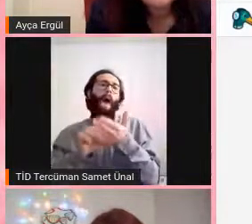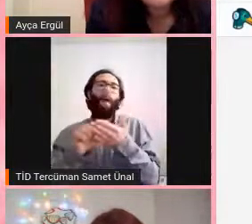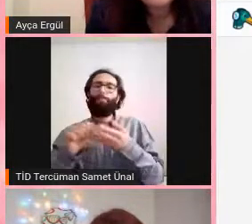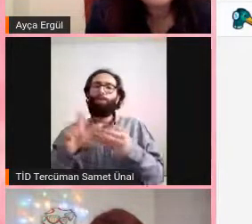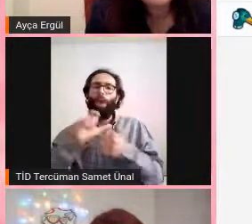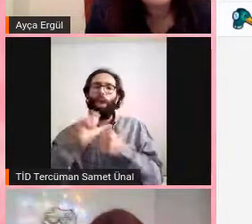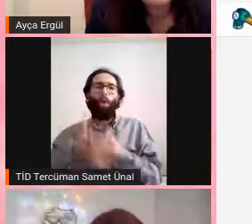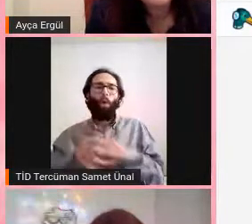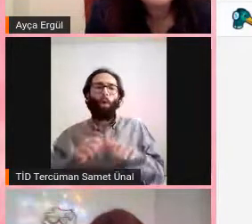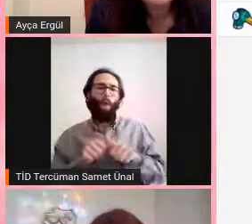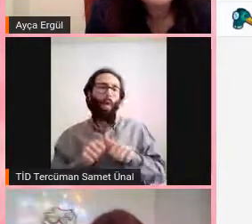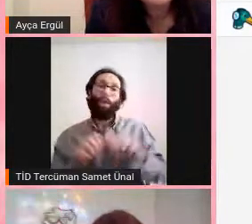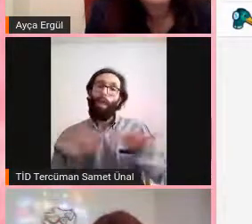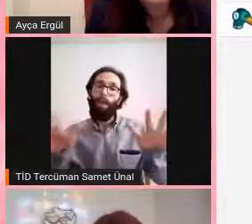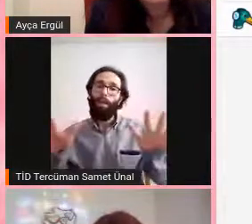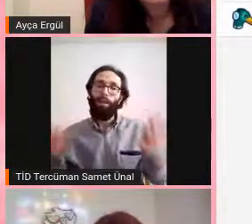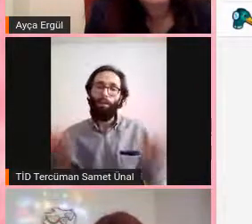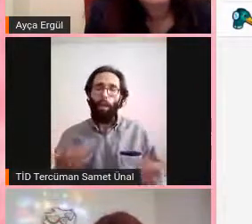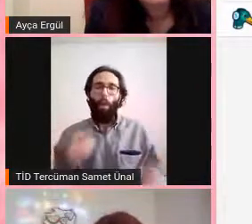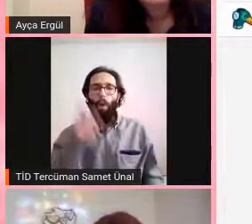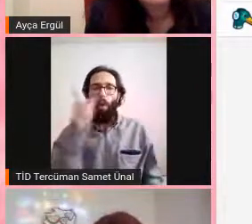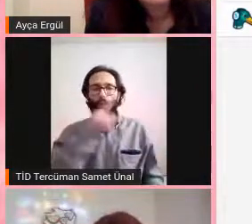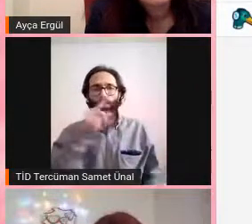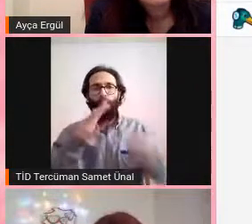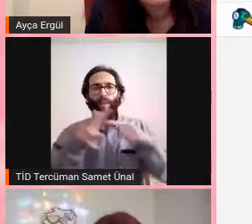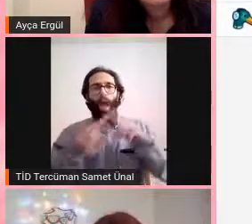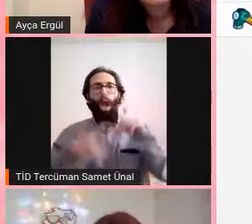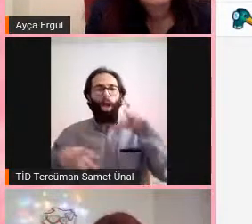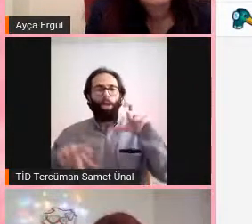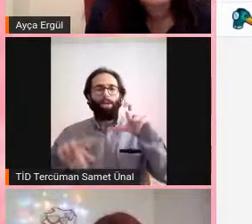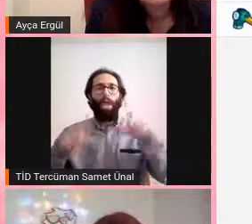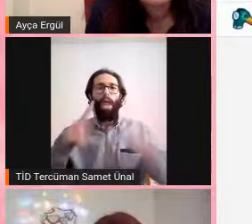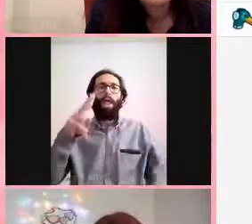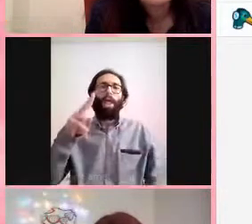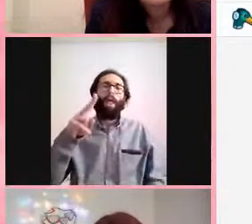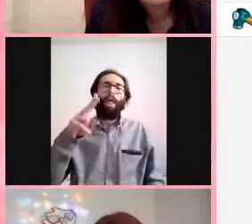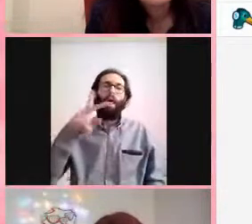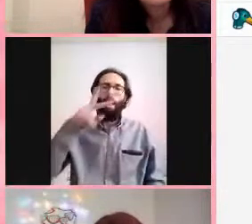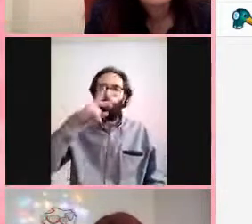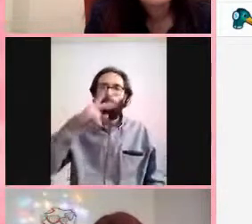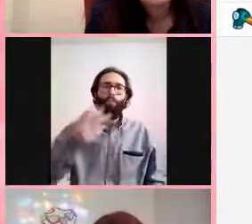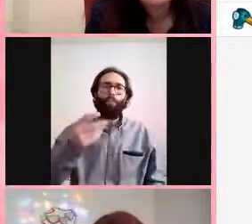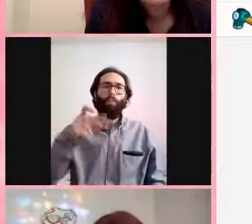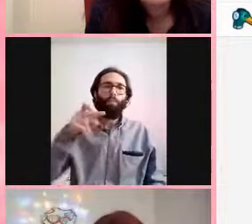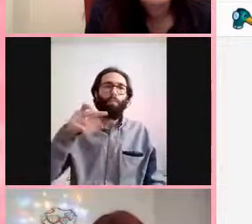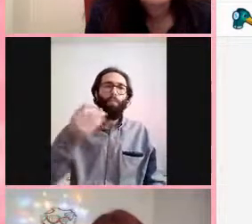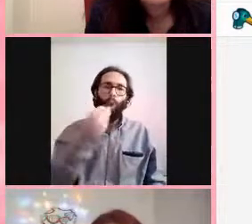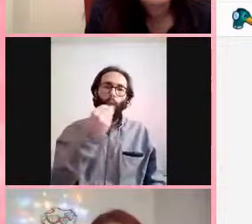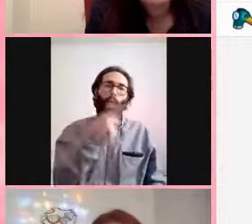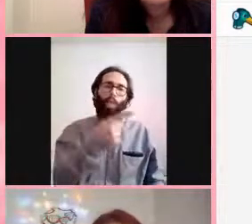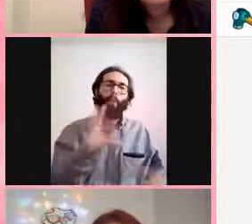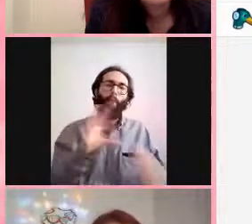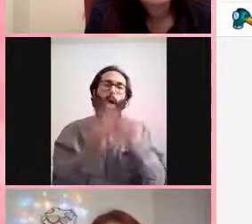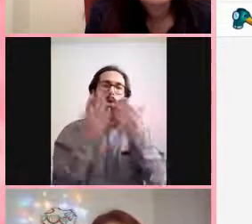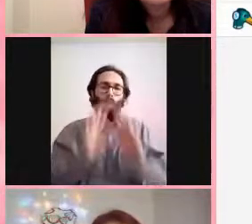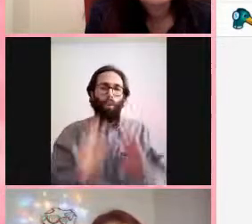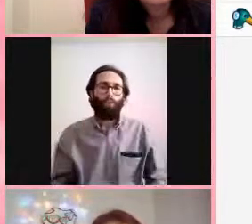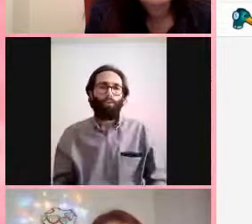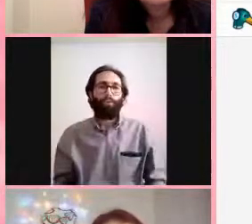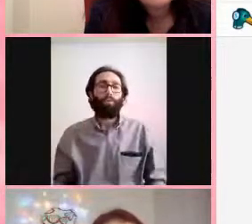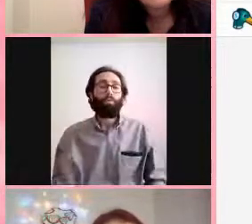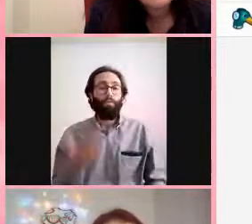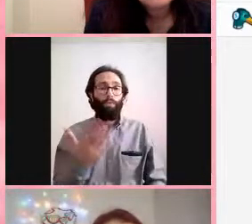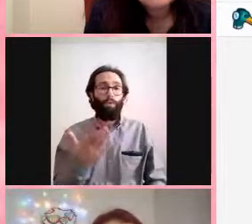anladım teşekkür ederim hocam bu şu an demişti Covid geçirenlerin aşı olması hakkında düşünceleriniz nelerdir?